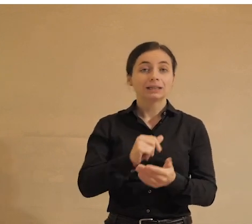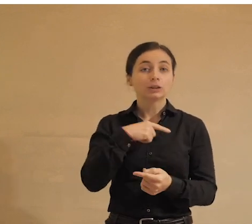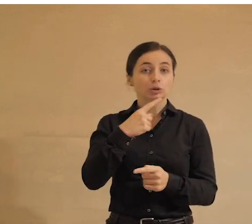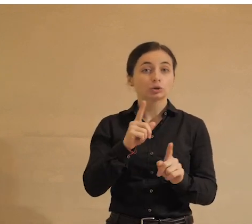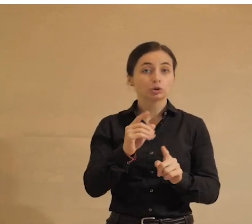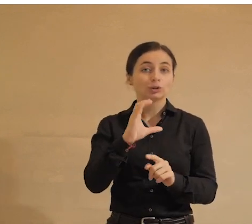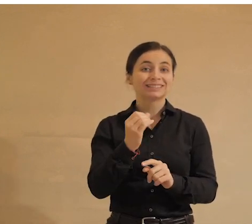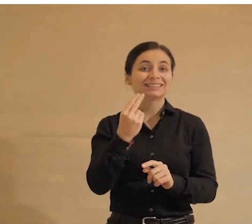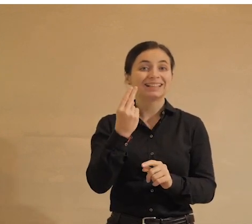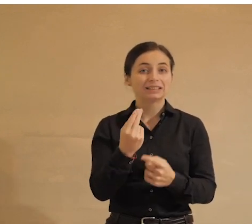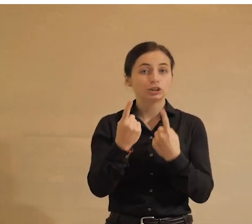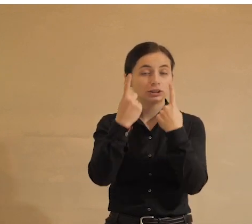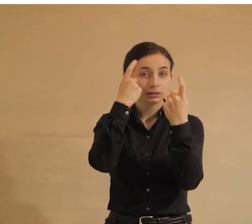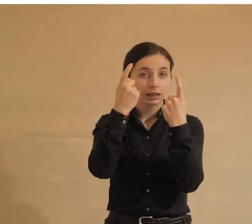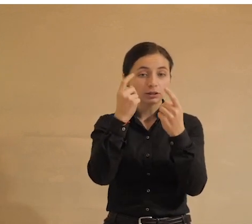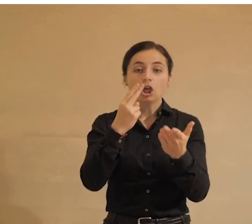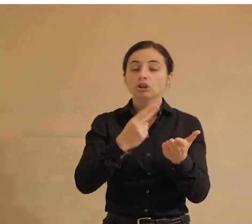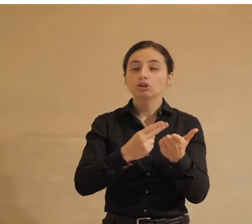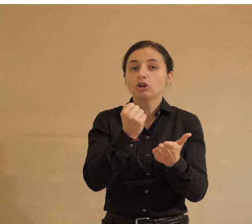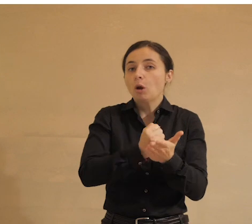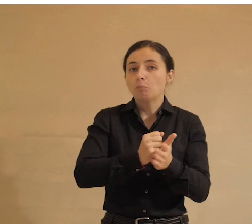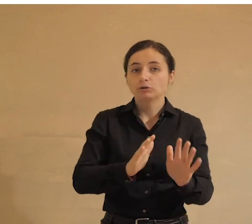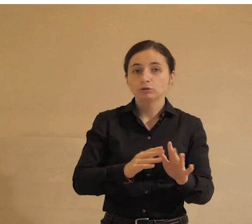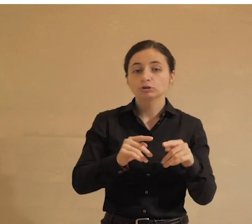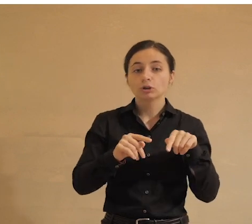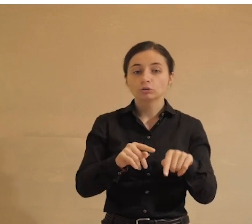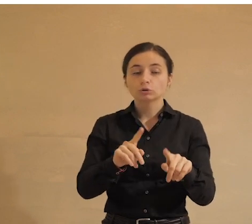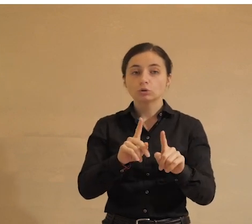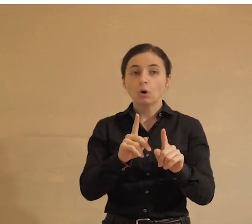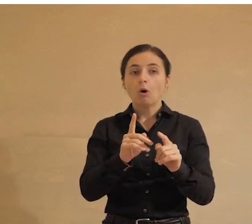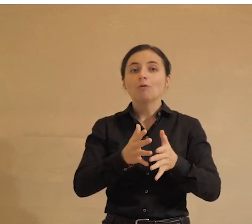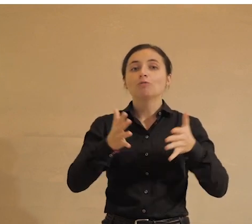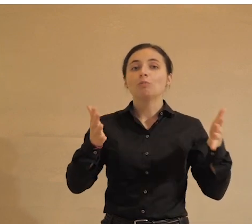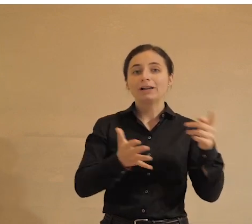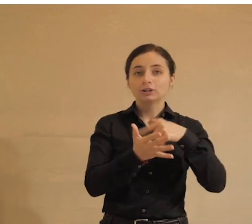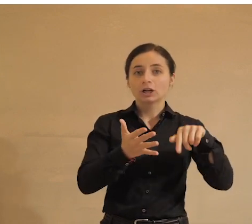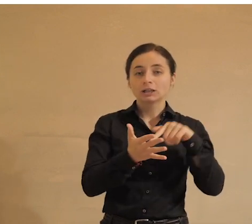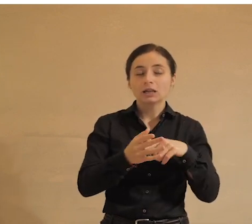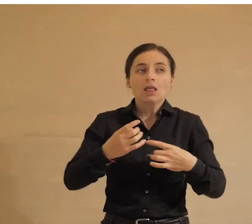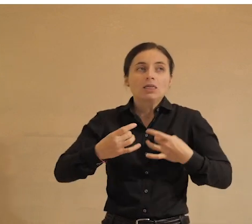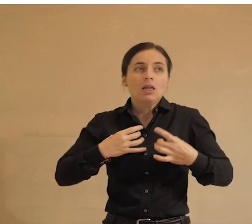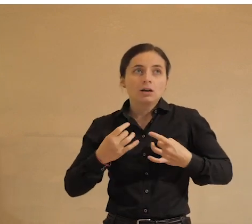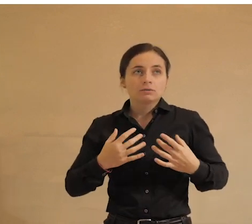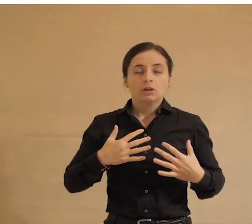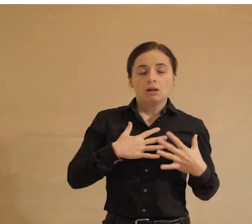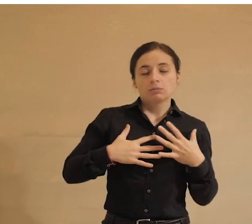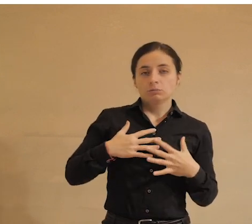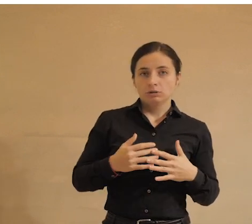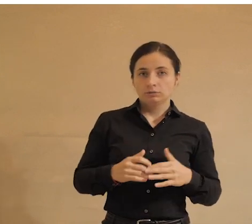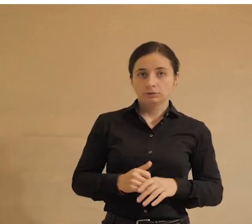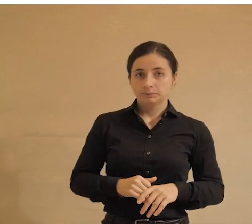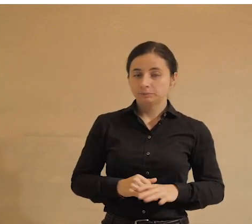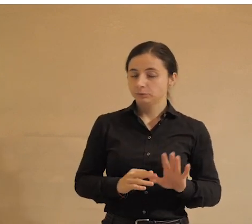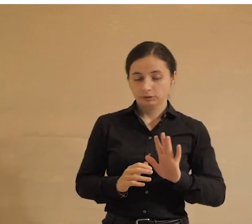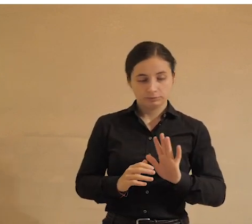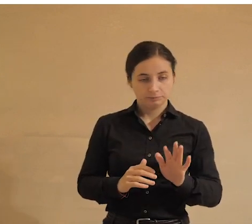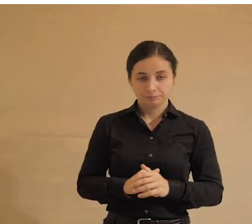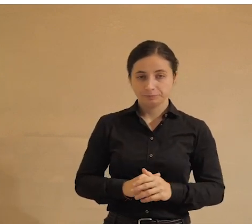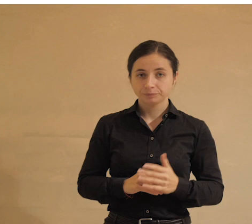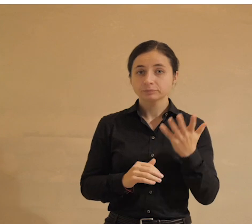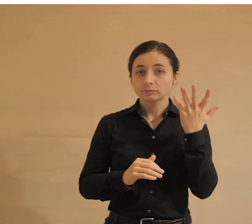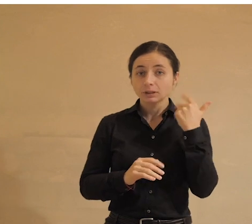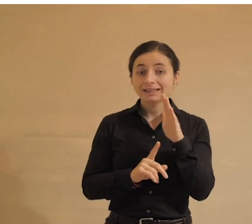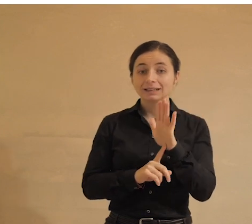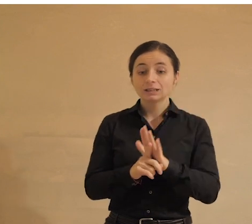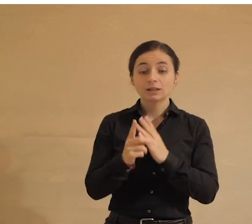социологические данные не подтверждают представление о том, что в больших городах жизнь нервная и беспокойная. Когда